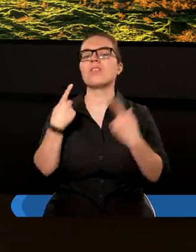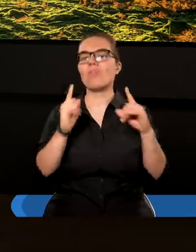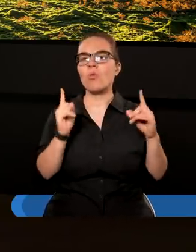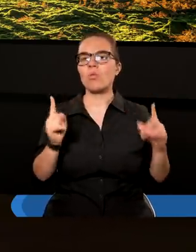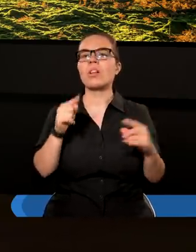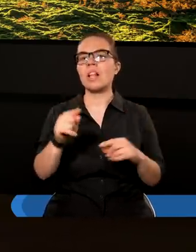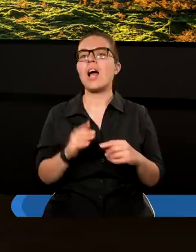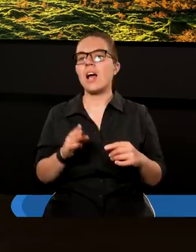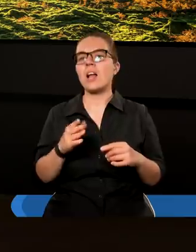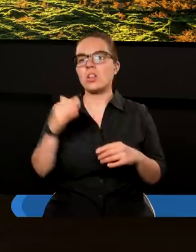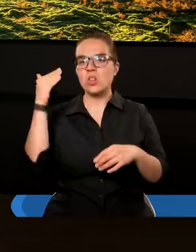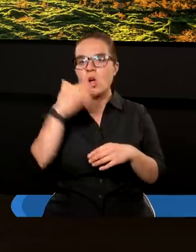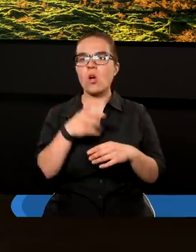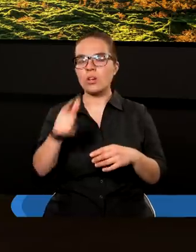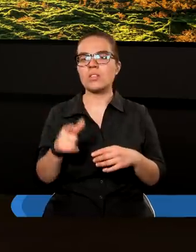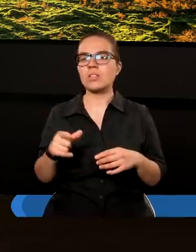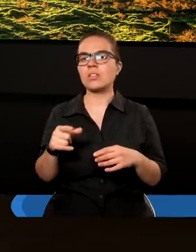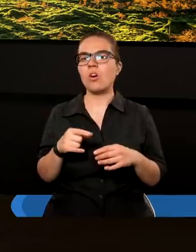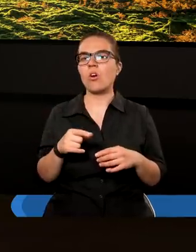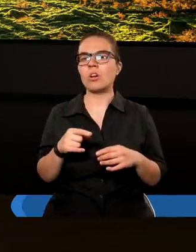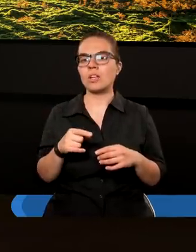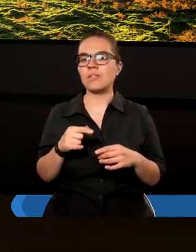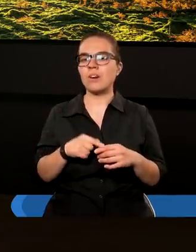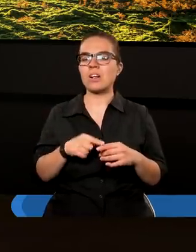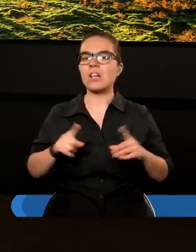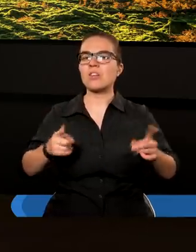ta północ, ta noc pokazuje tą różnicę.